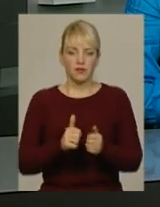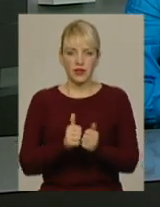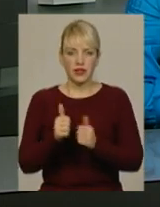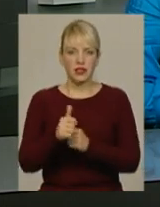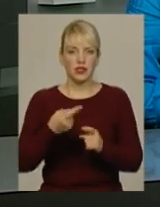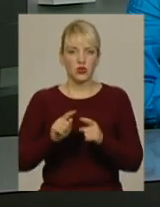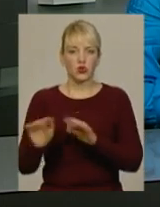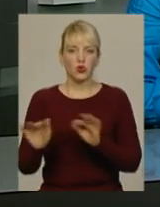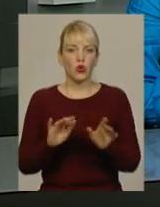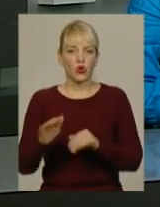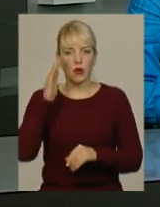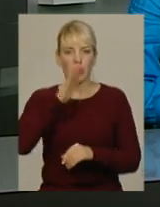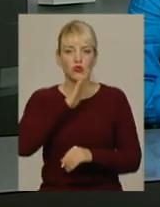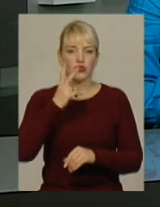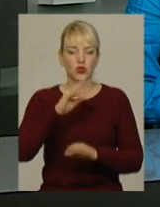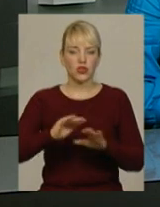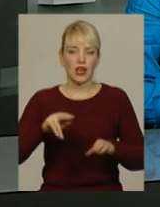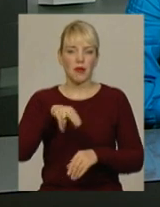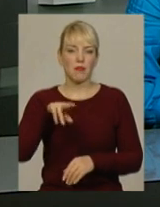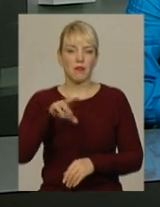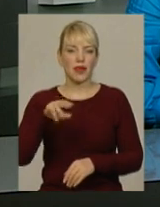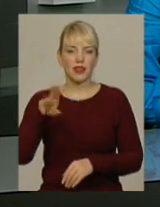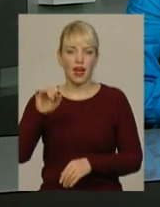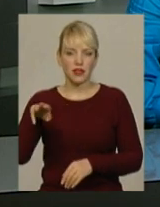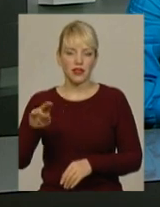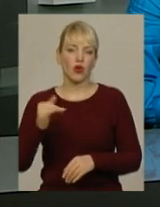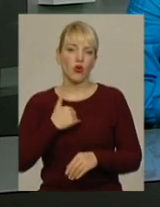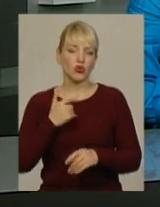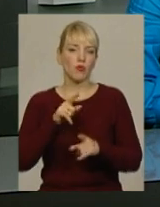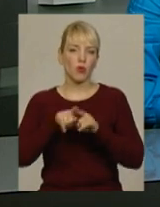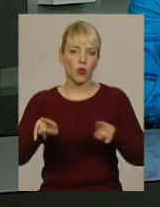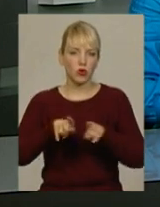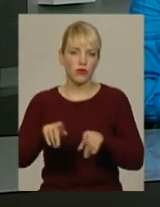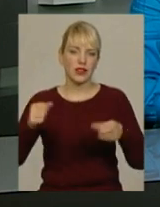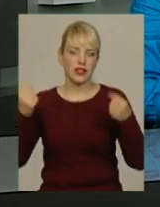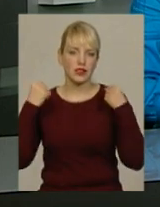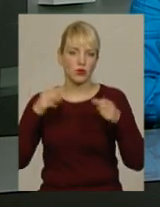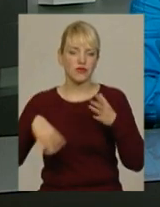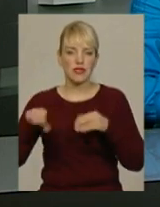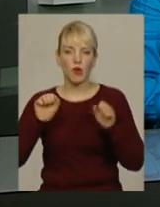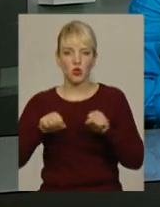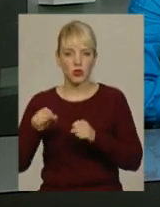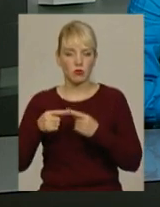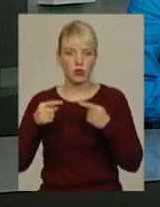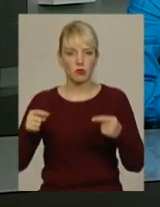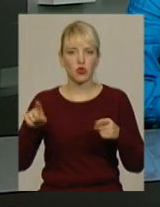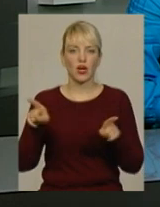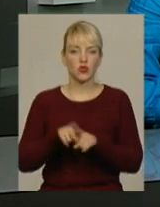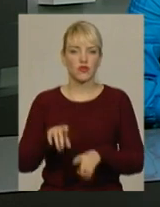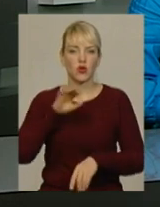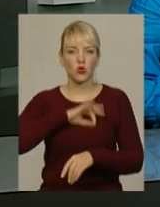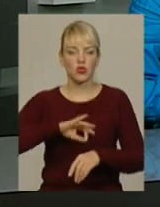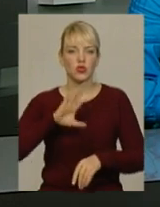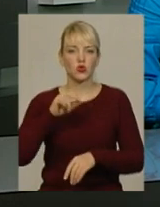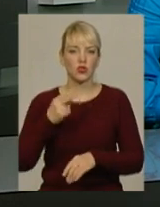покоління Зет Олександр Педан каже, пропагуватиме спорт всіма можливими способами, в тому числі використовуючи